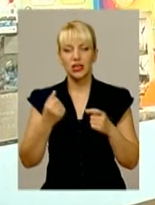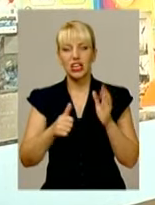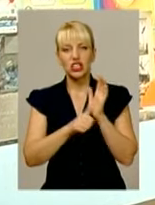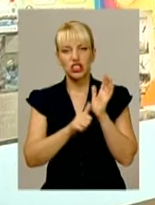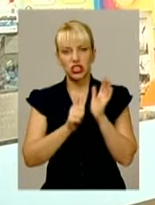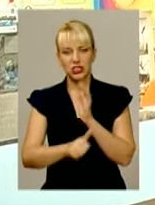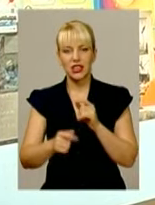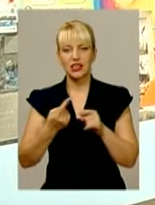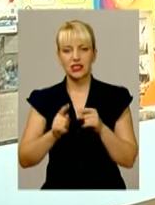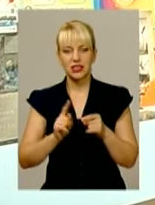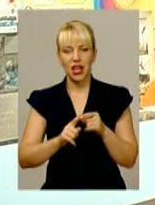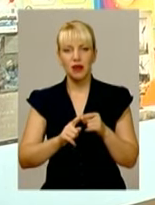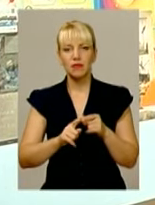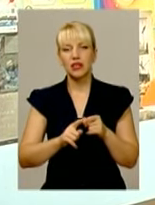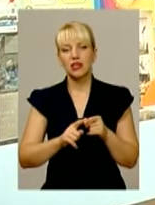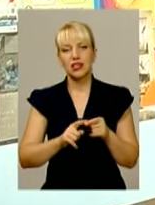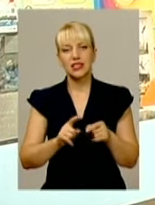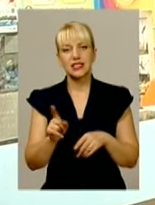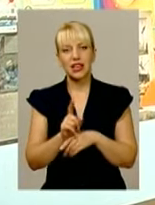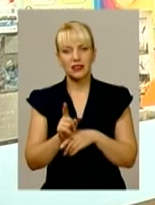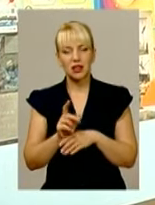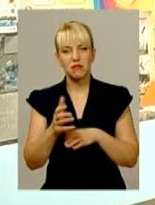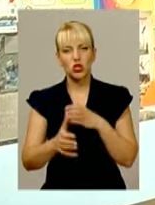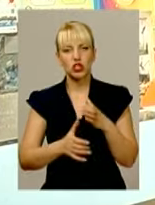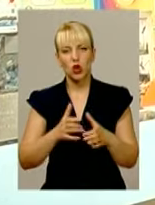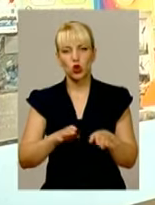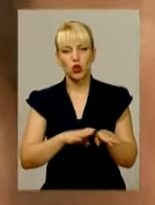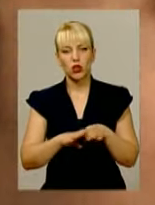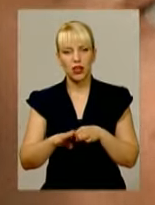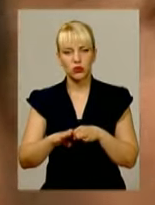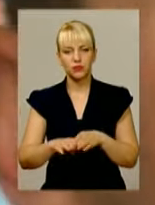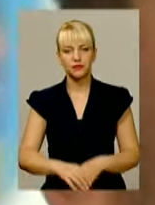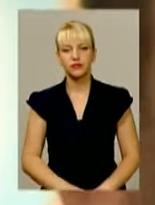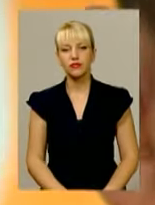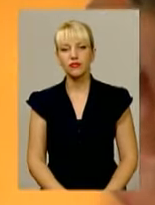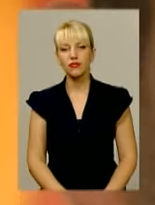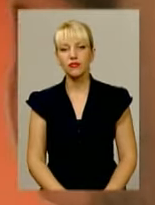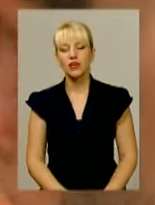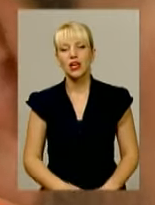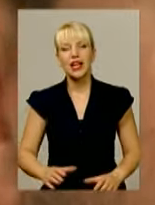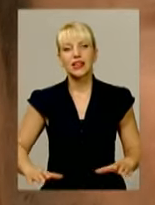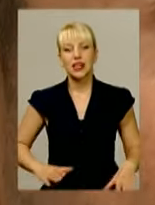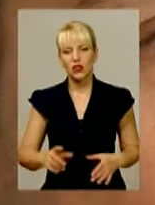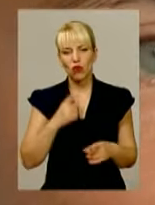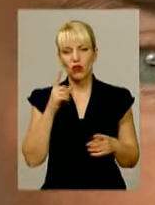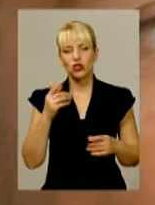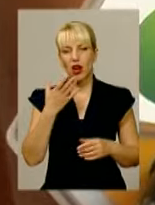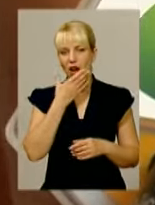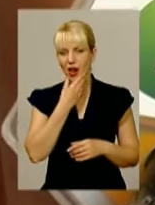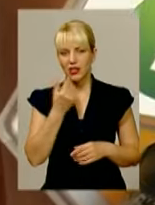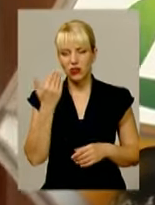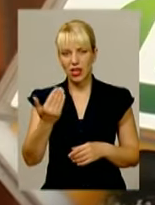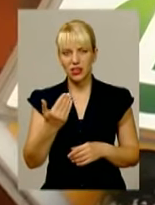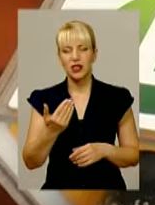спорту міжнародного класу, по якому я настрібала і в зв'язку з цим виграю чемпіонат України. Тренер спортсменки пророкує її хороше спортивне майбутнє.